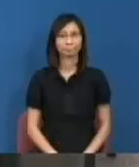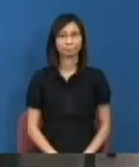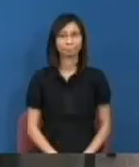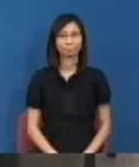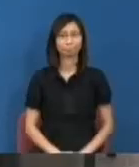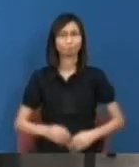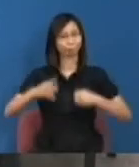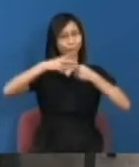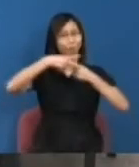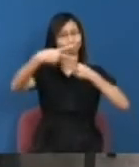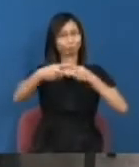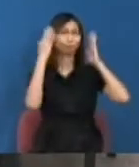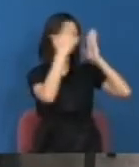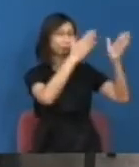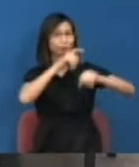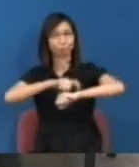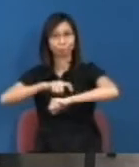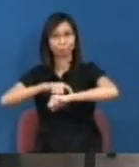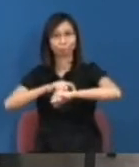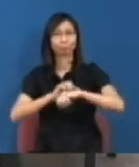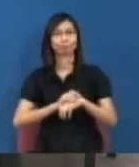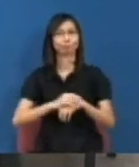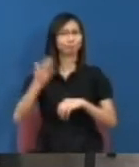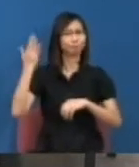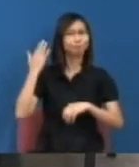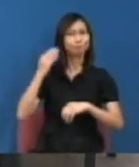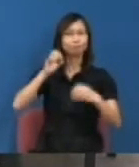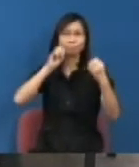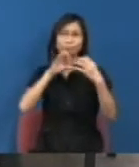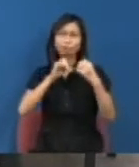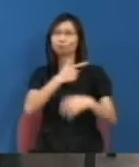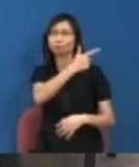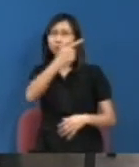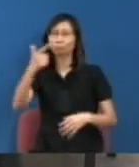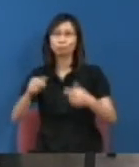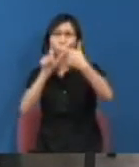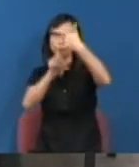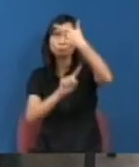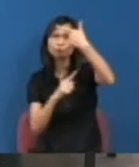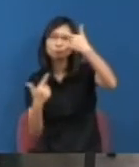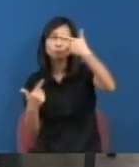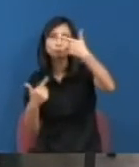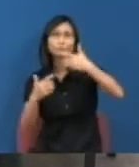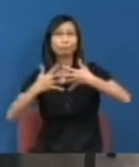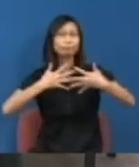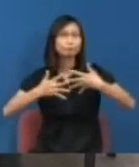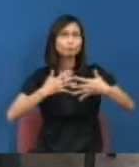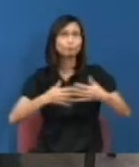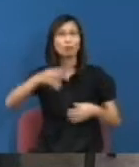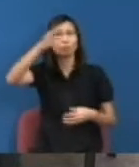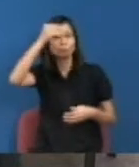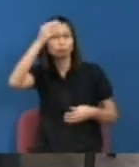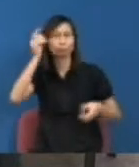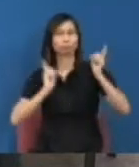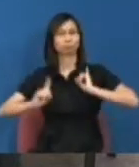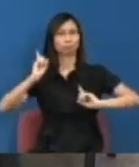去到第二折向左網的節目時間剛才我們講了很多就是由八一八事件去看到學術自由又或者